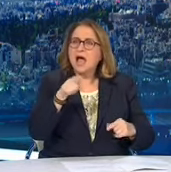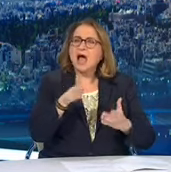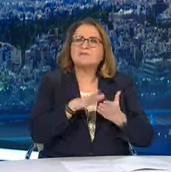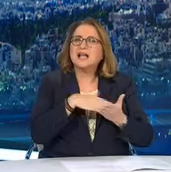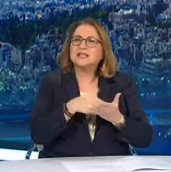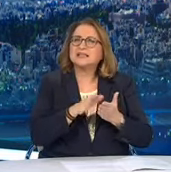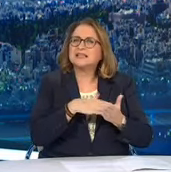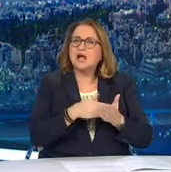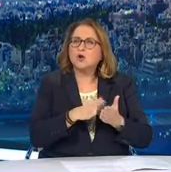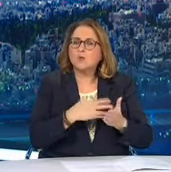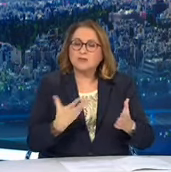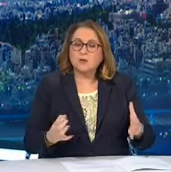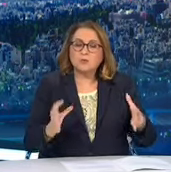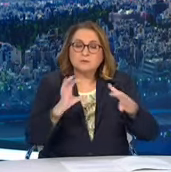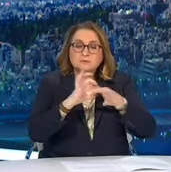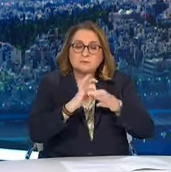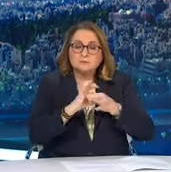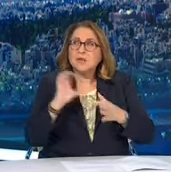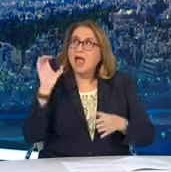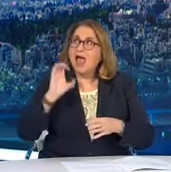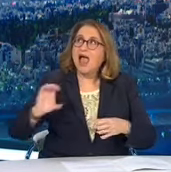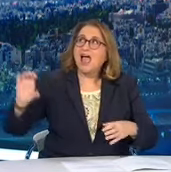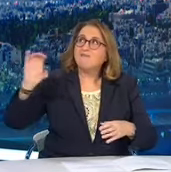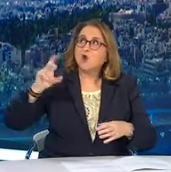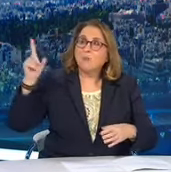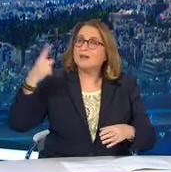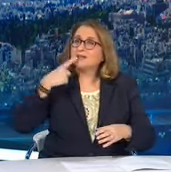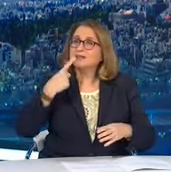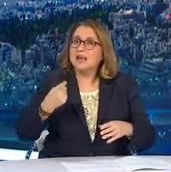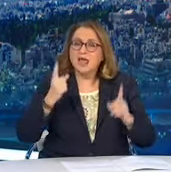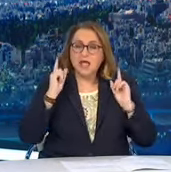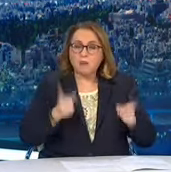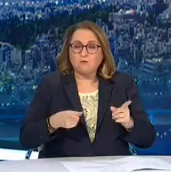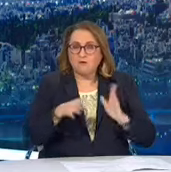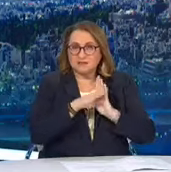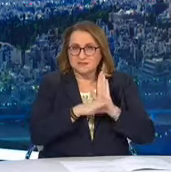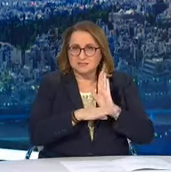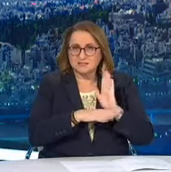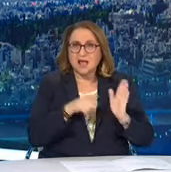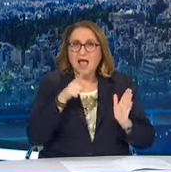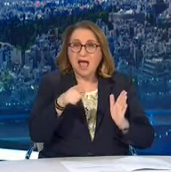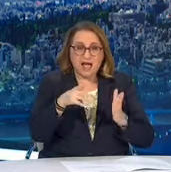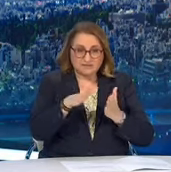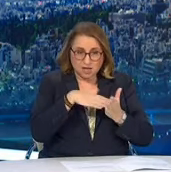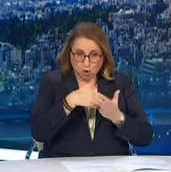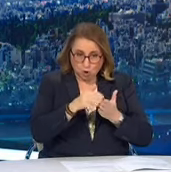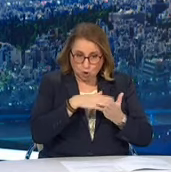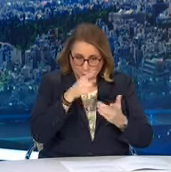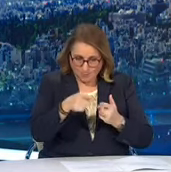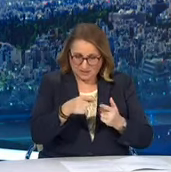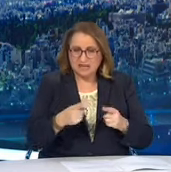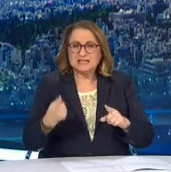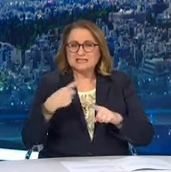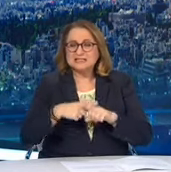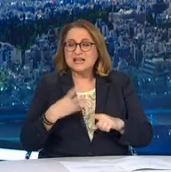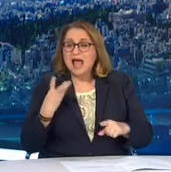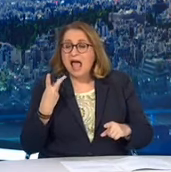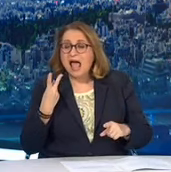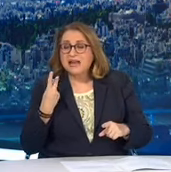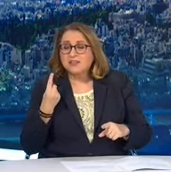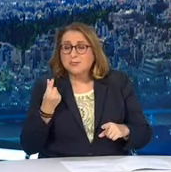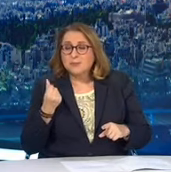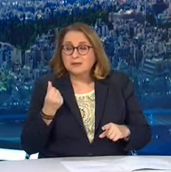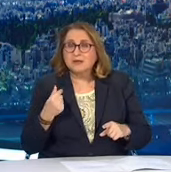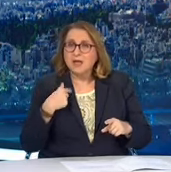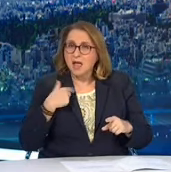από αντίστοιχες αποφάσεις της Ευρωπαϊκής Ένωσης. Για μας τα χρώματα και οι αριθμοί εξετάζονται από